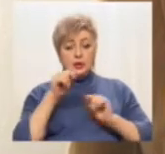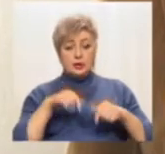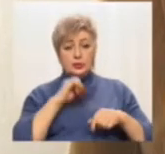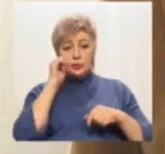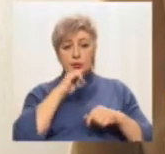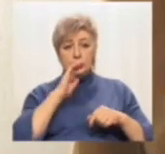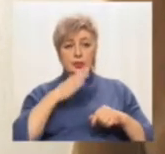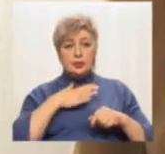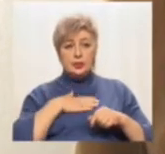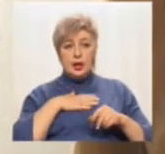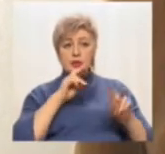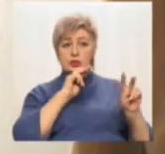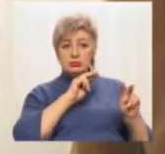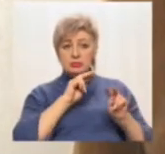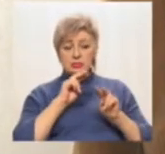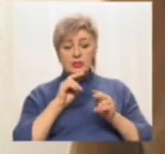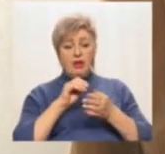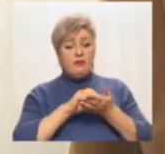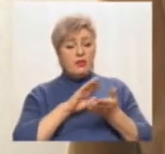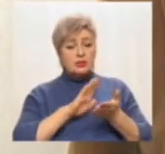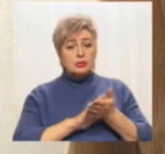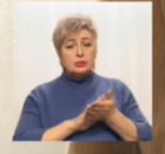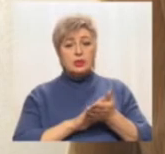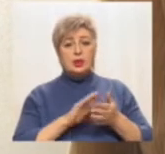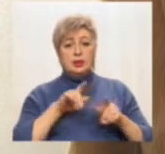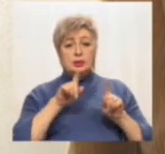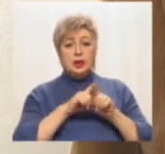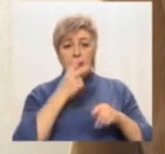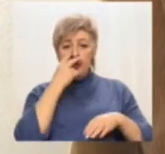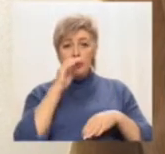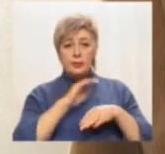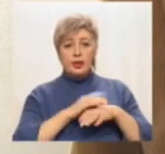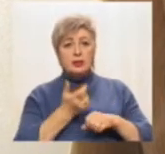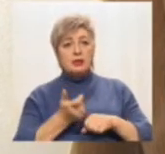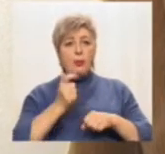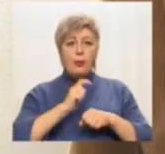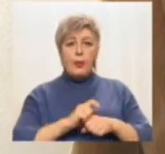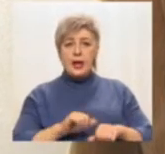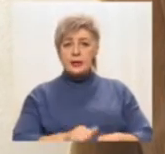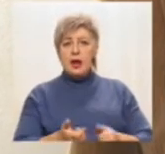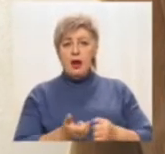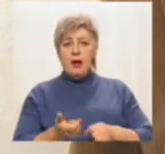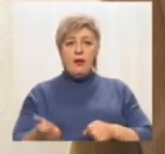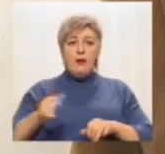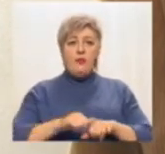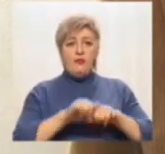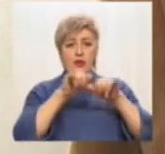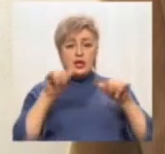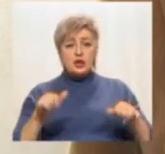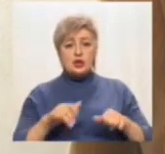моніторингу, онлайн-моніторингу, вона фіксує таке помітне перевищення концентрації цього